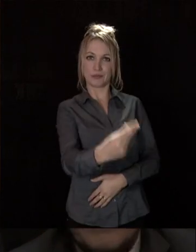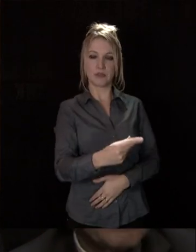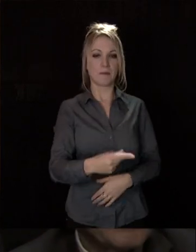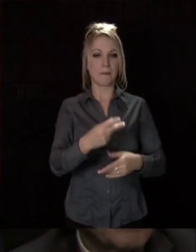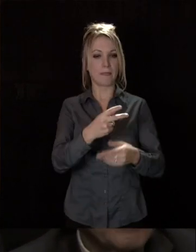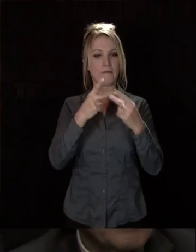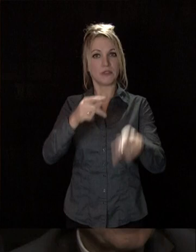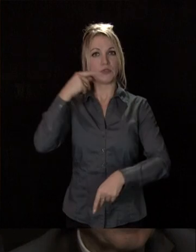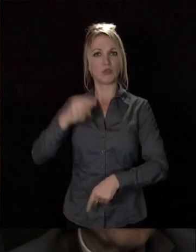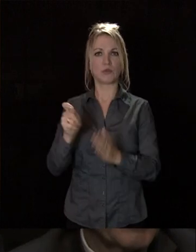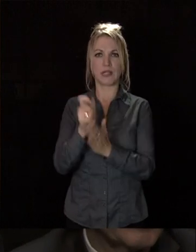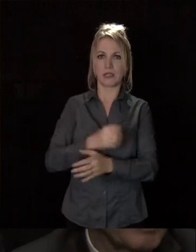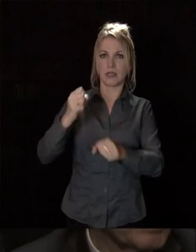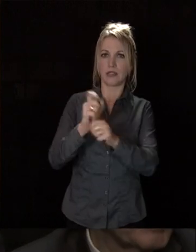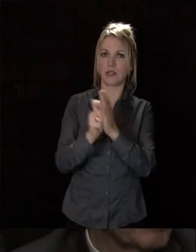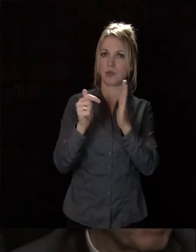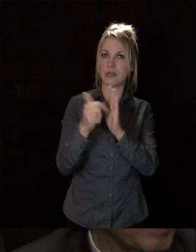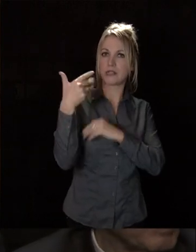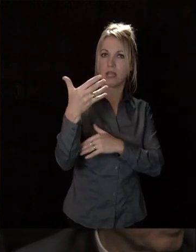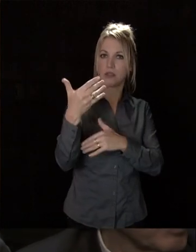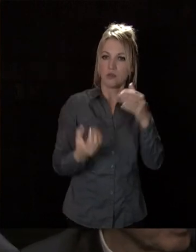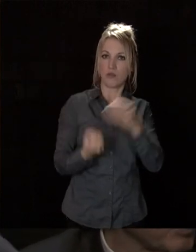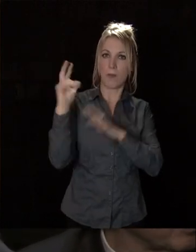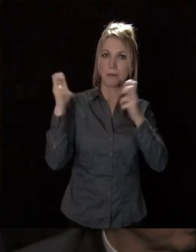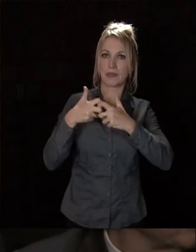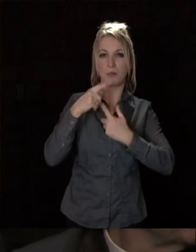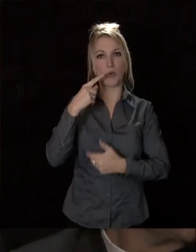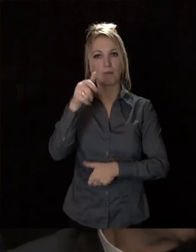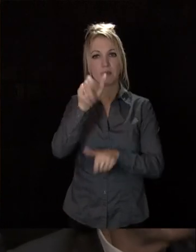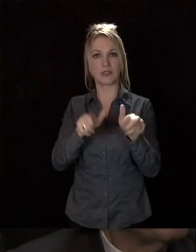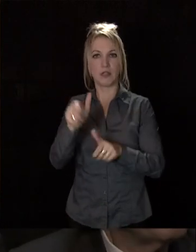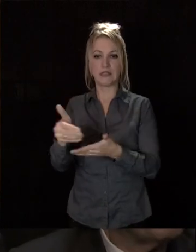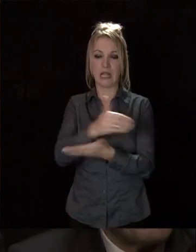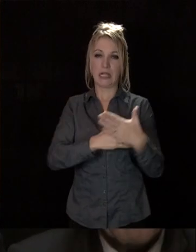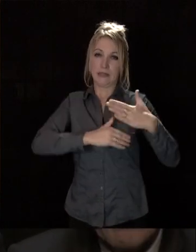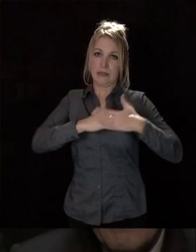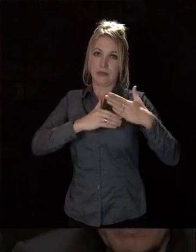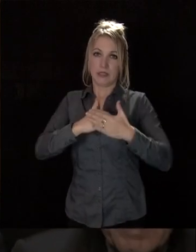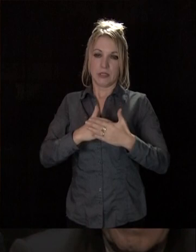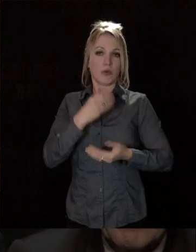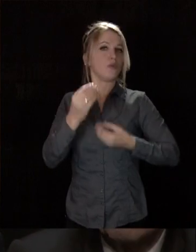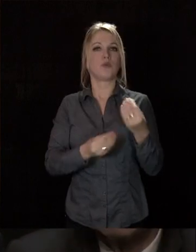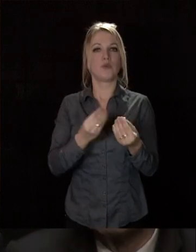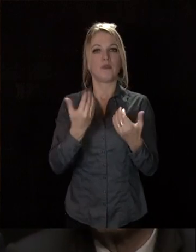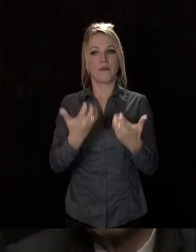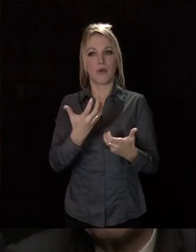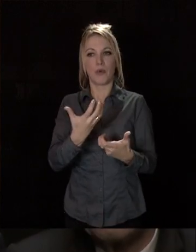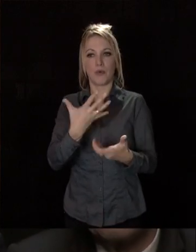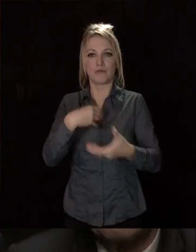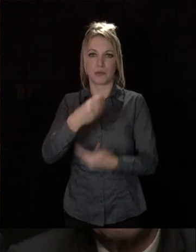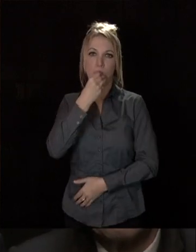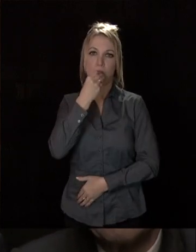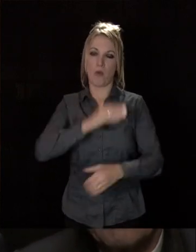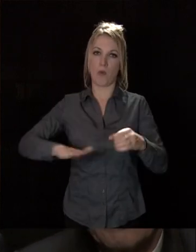mis, depuis 2005, une tarification spécifique pour les personnes dont les revenus sont limités et qui souhaitent accéder à un repas